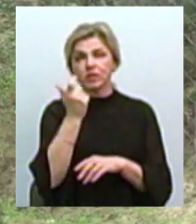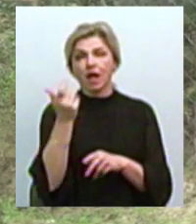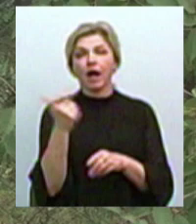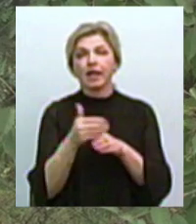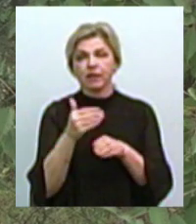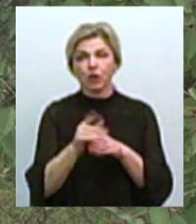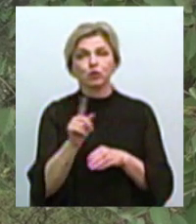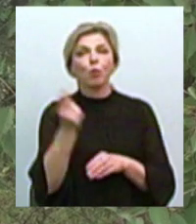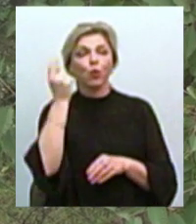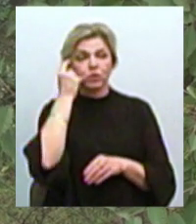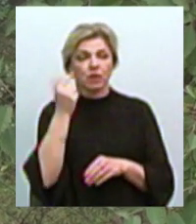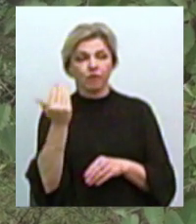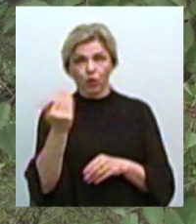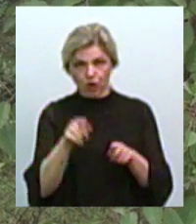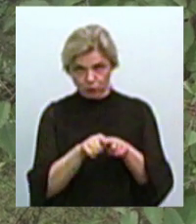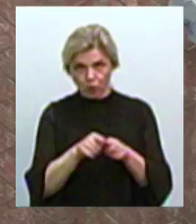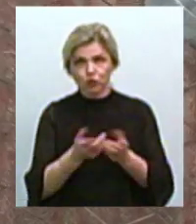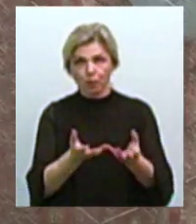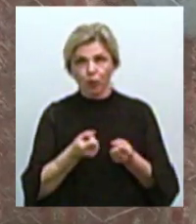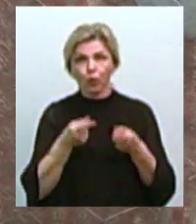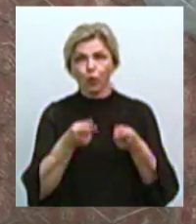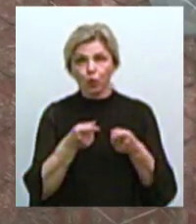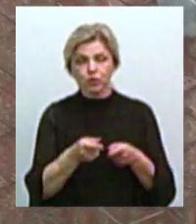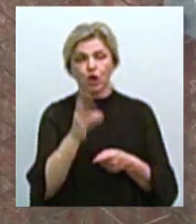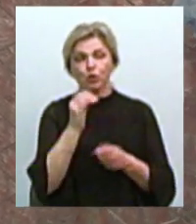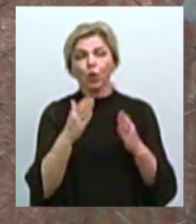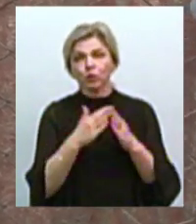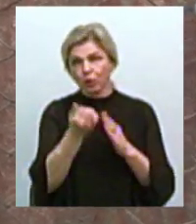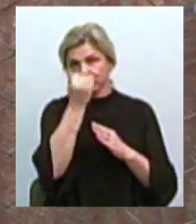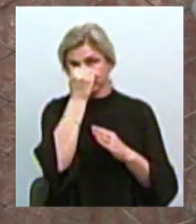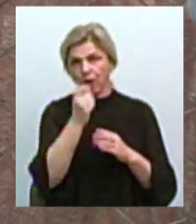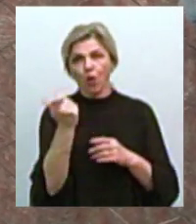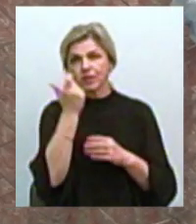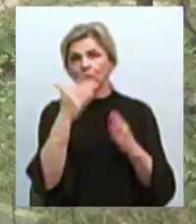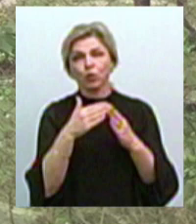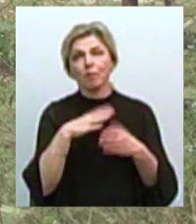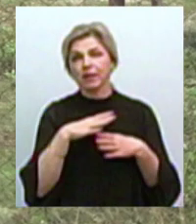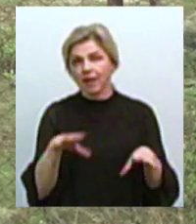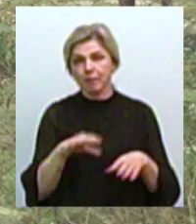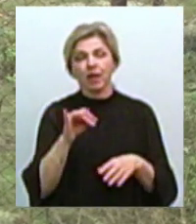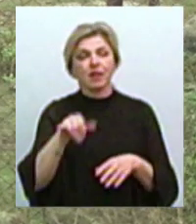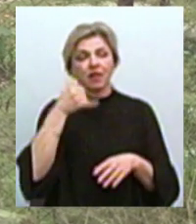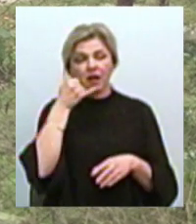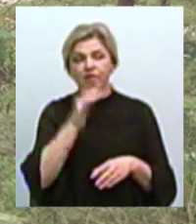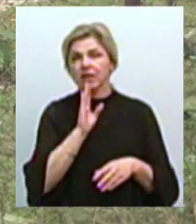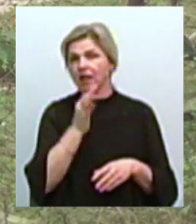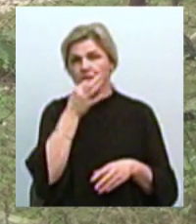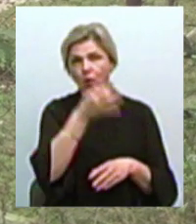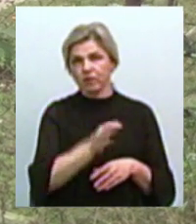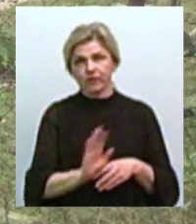дізнатися, що вона також отримує погрози. Втім, вдома господарки не було. На телефоні дзвінки, жінка не відповідає.